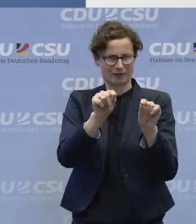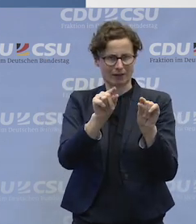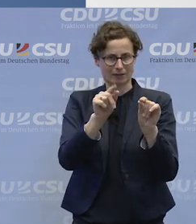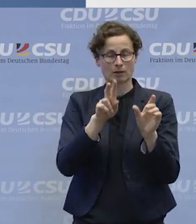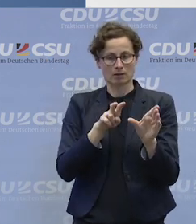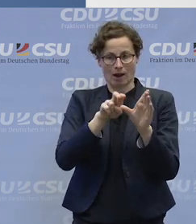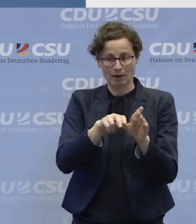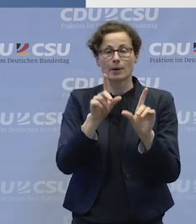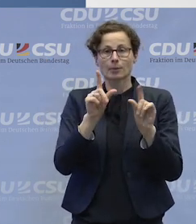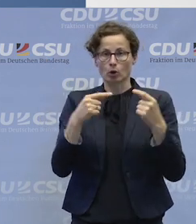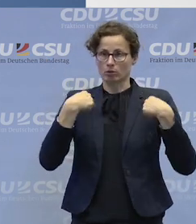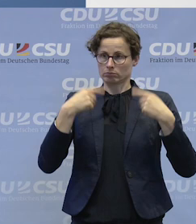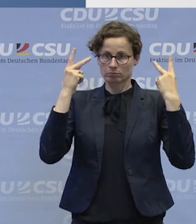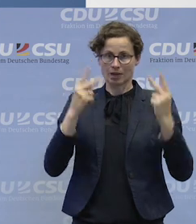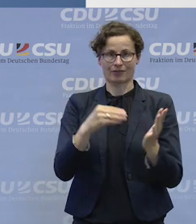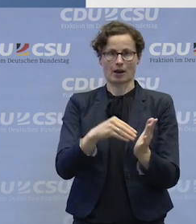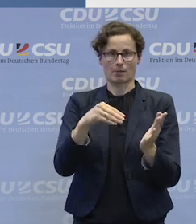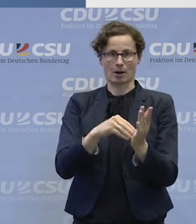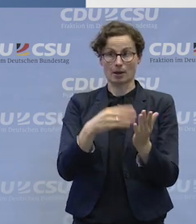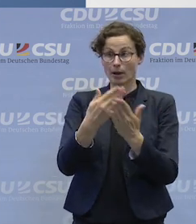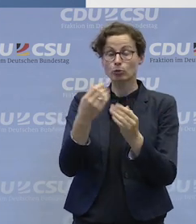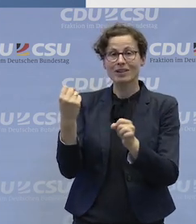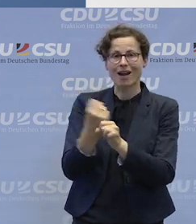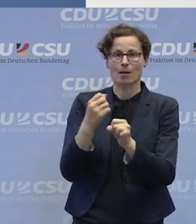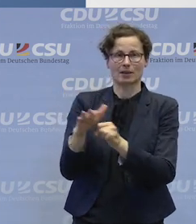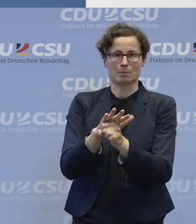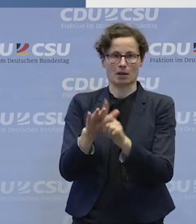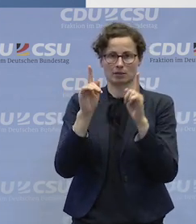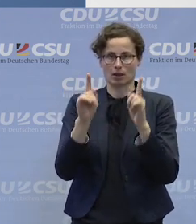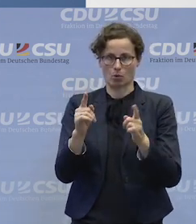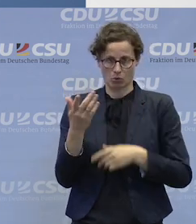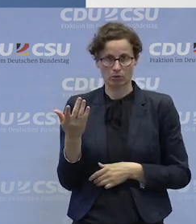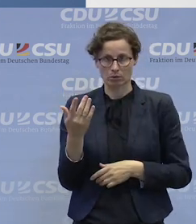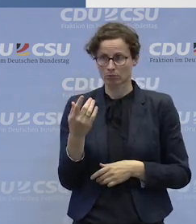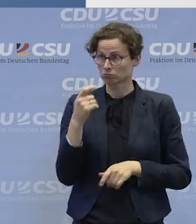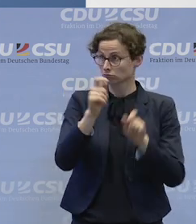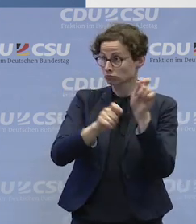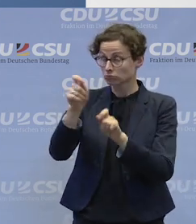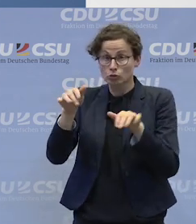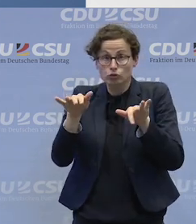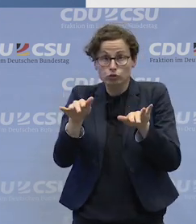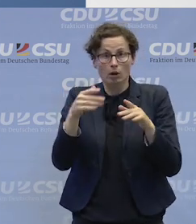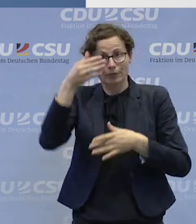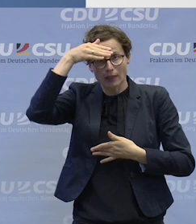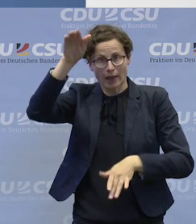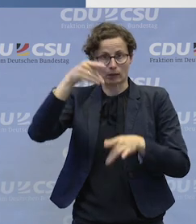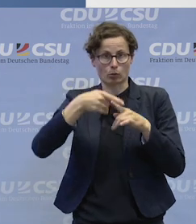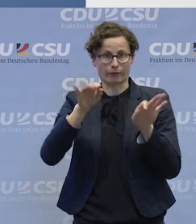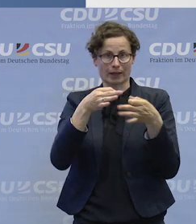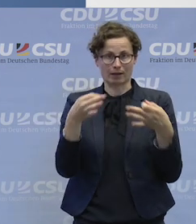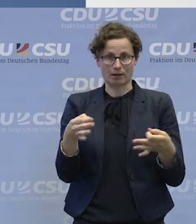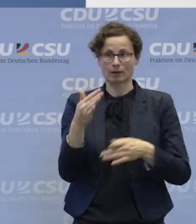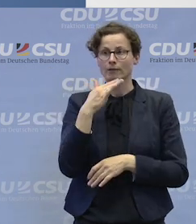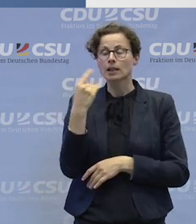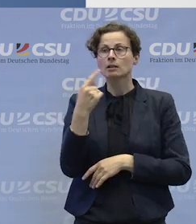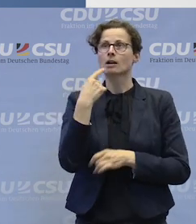der Arbeit. Dass wir mit unseren Talenten, Eigenschaften, Fähigkeiten auch in der Arbeit unsere Erfüllung finden,